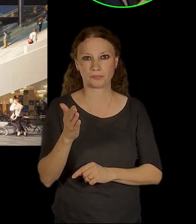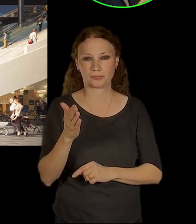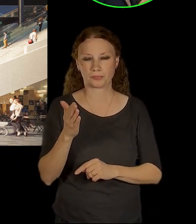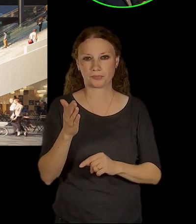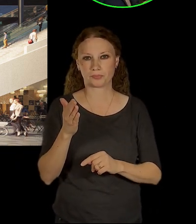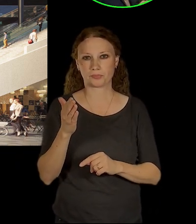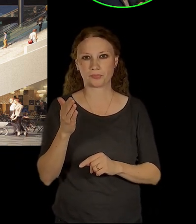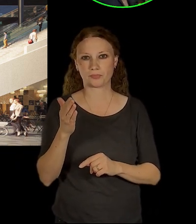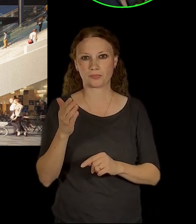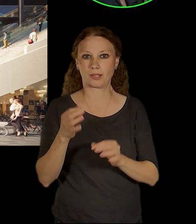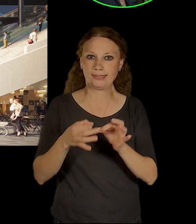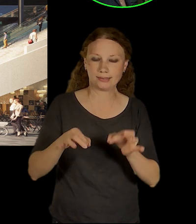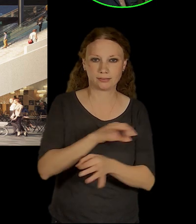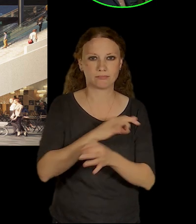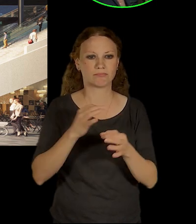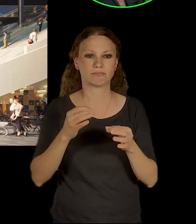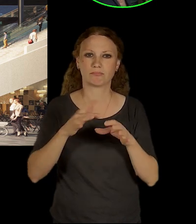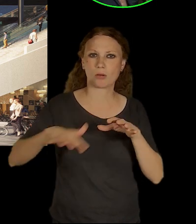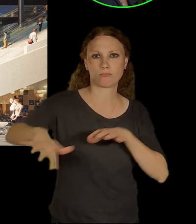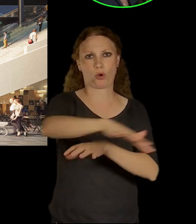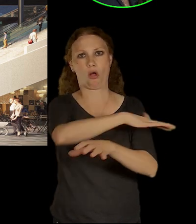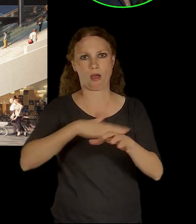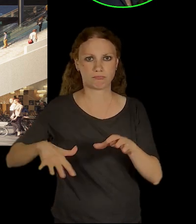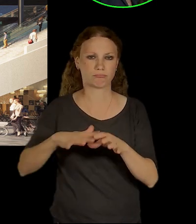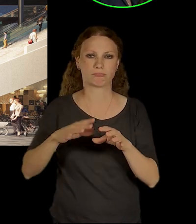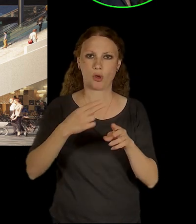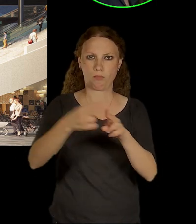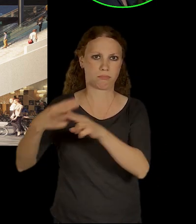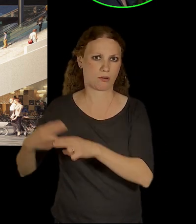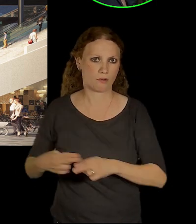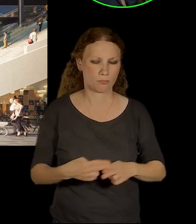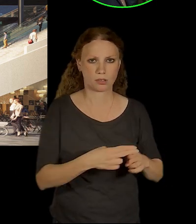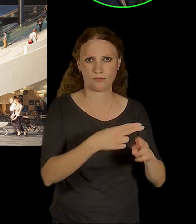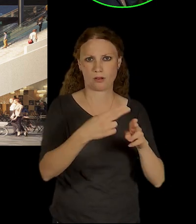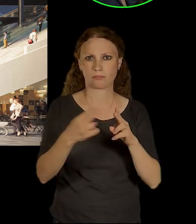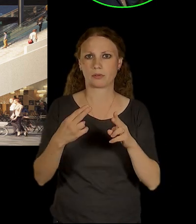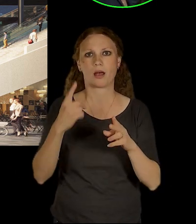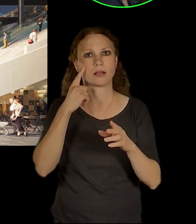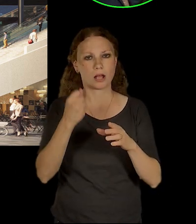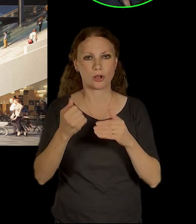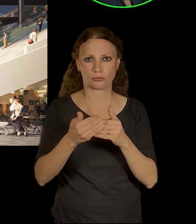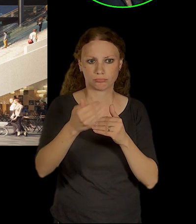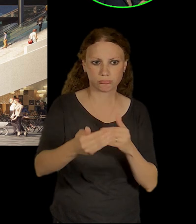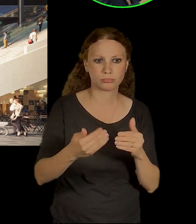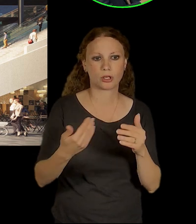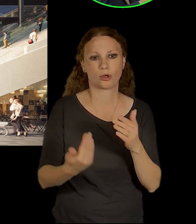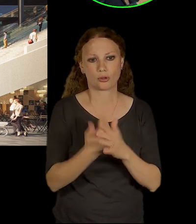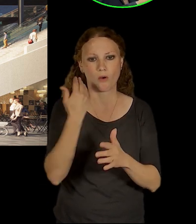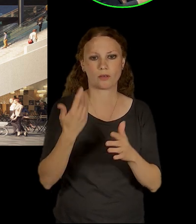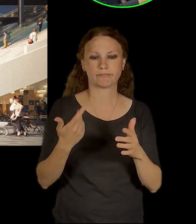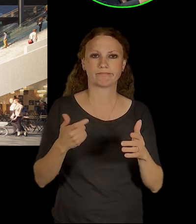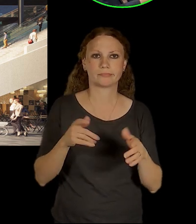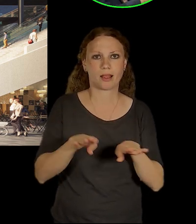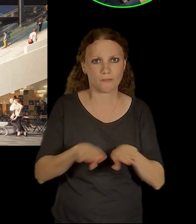kompletní revitalizaci toho prostoru před nádražím, jedna, který samozřejmě nový městský mobiliář, ale i